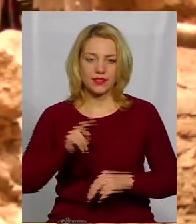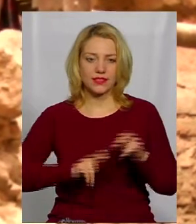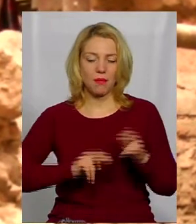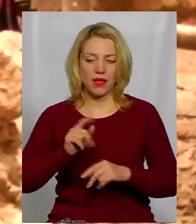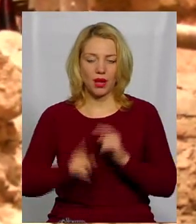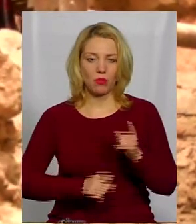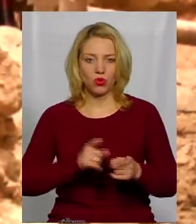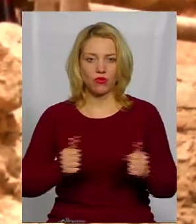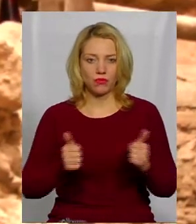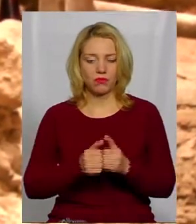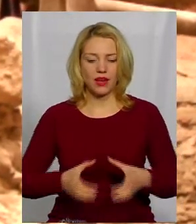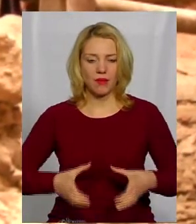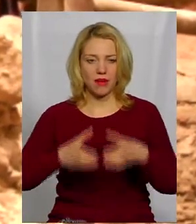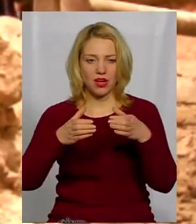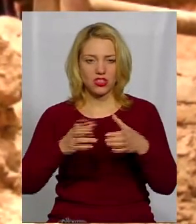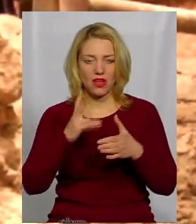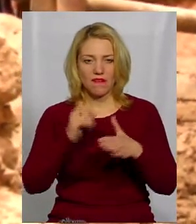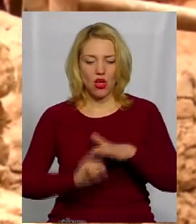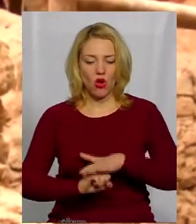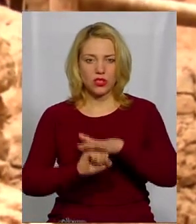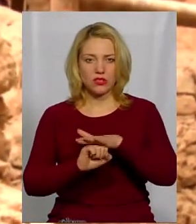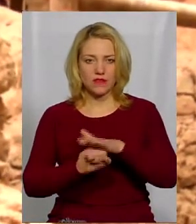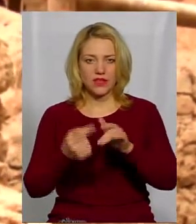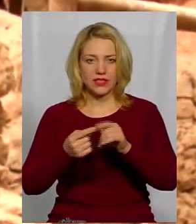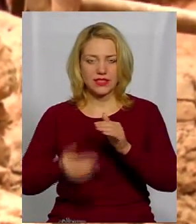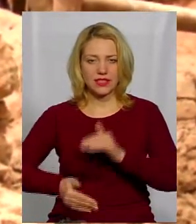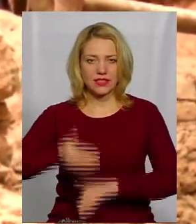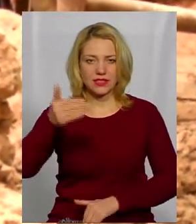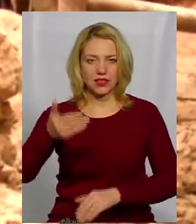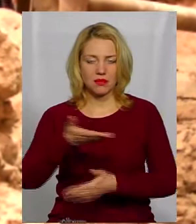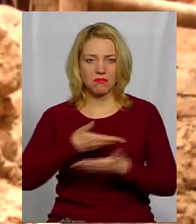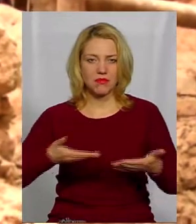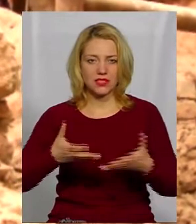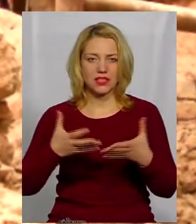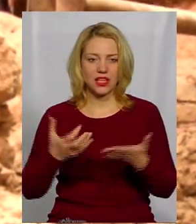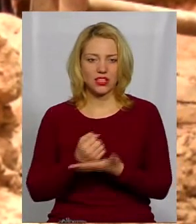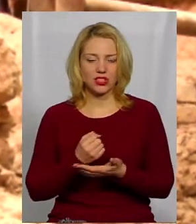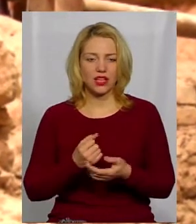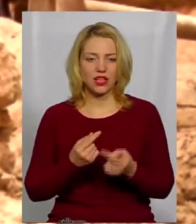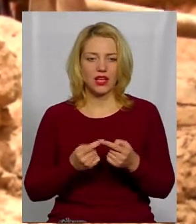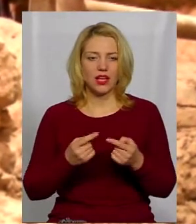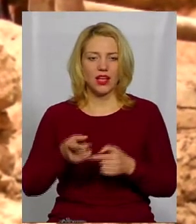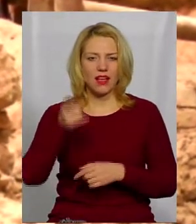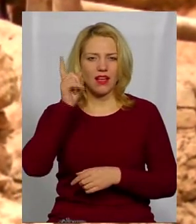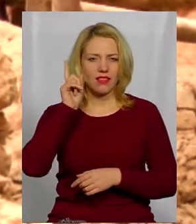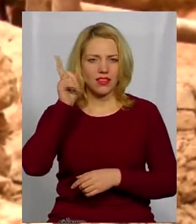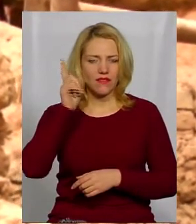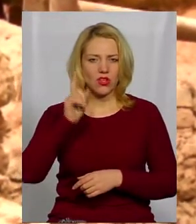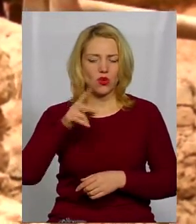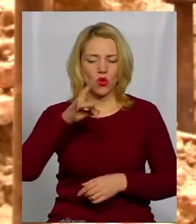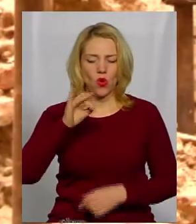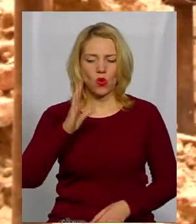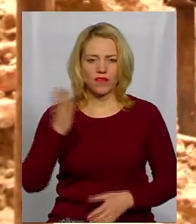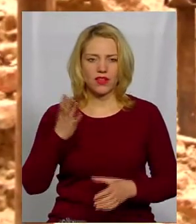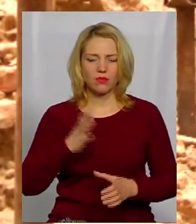в основанні цієї стіни ми знайшли і фрагмент давньоруського рову, в якій була поставлена